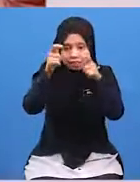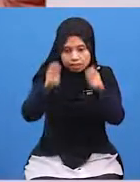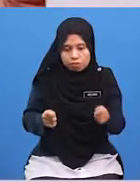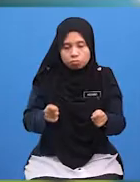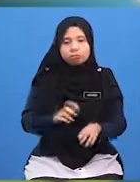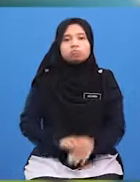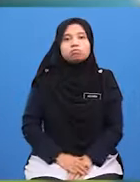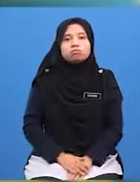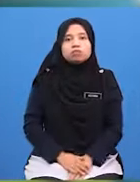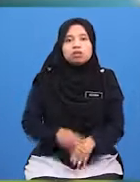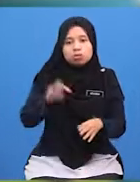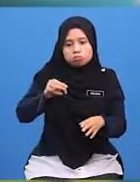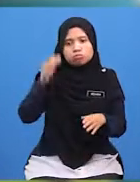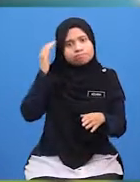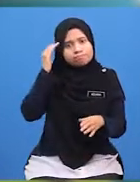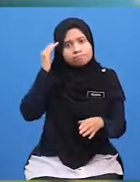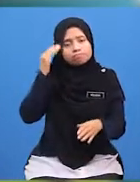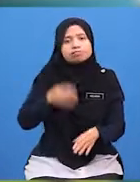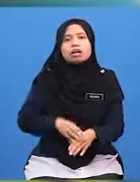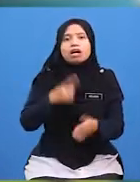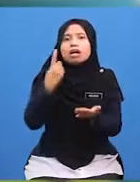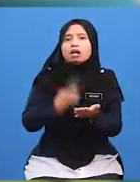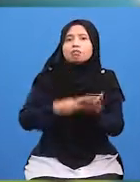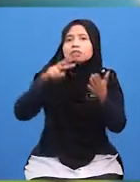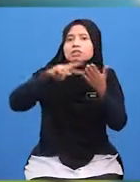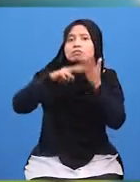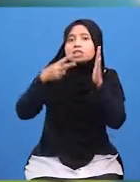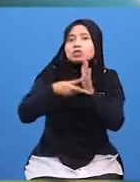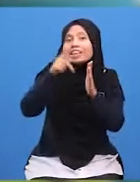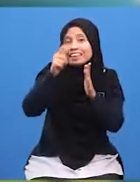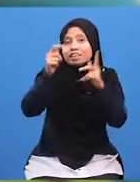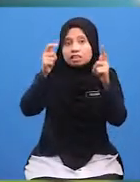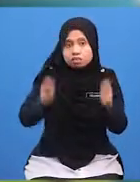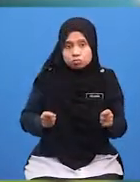Murid-murid tahu tak? Apa maksud tetamu?